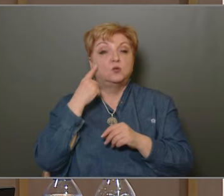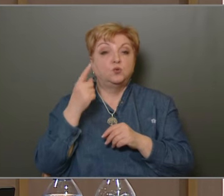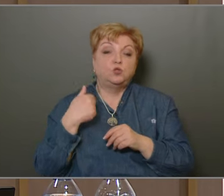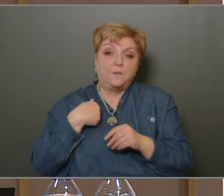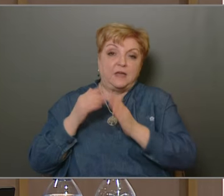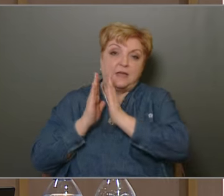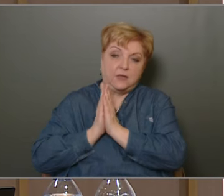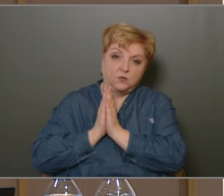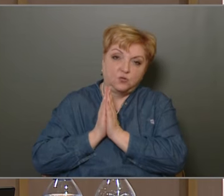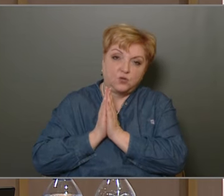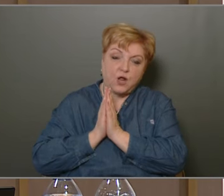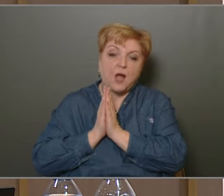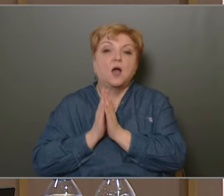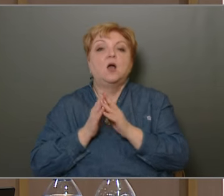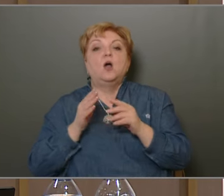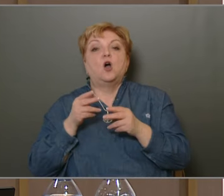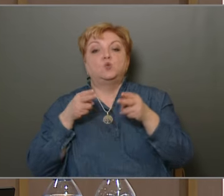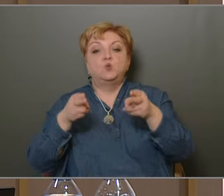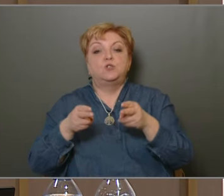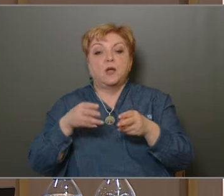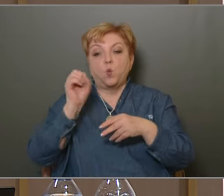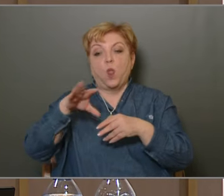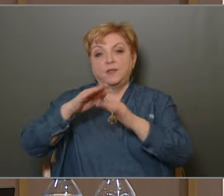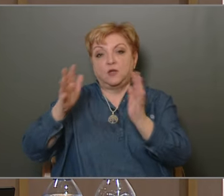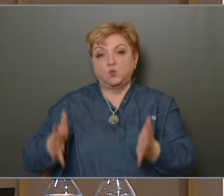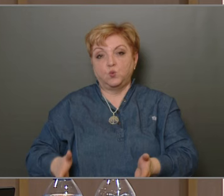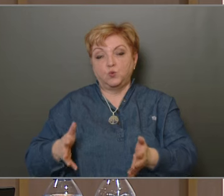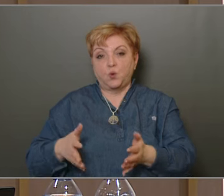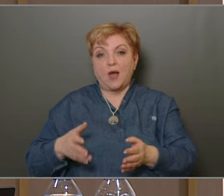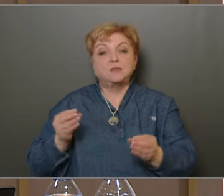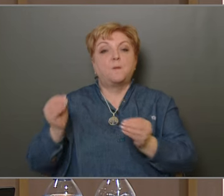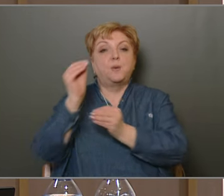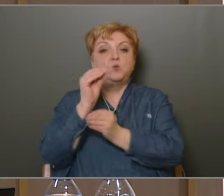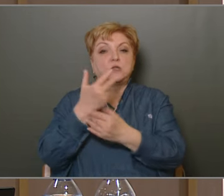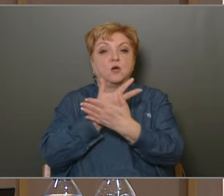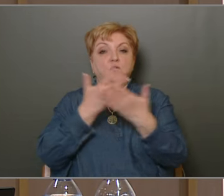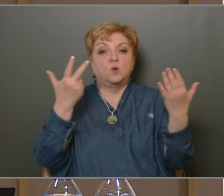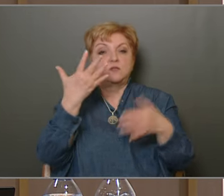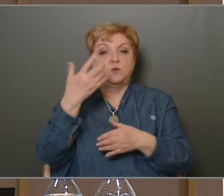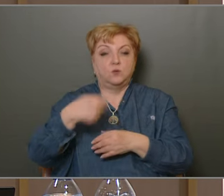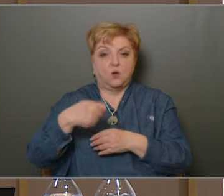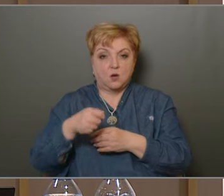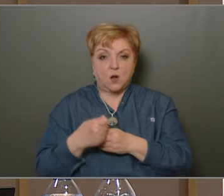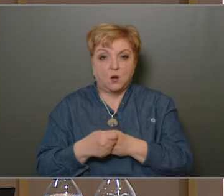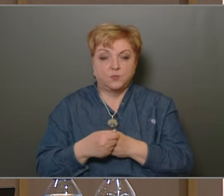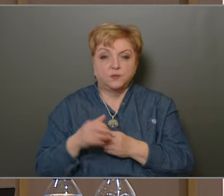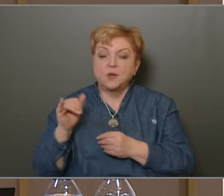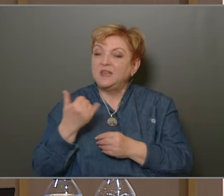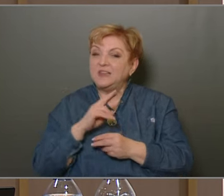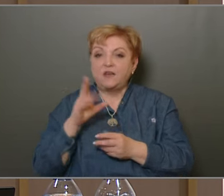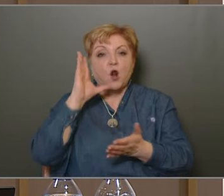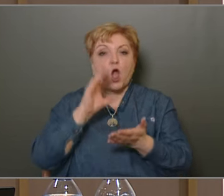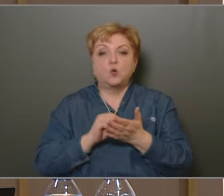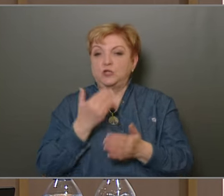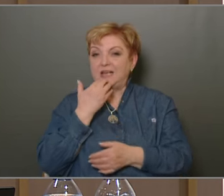főként a mi kérésünkre az utcai oldagygyűjtők egyények számát, ez plusz 85 darab utcai oldagygyűjtő, erre is mindig van nagy